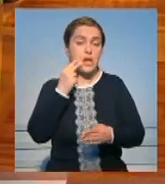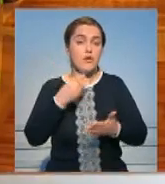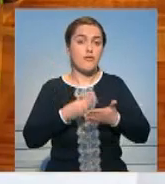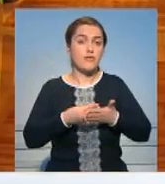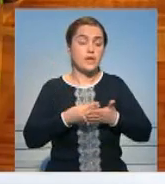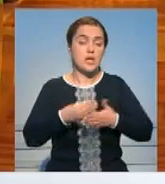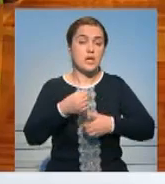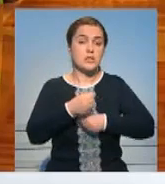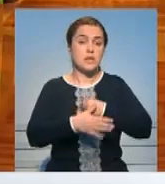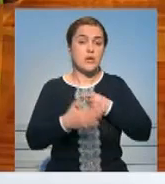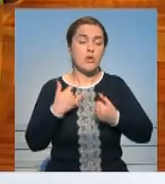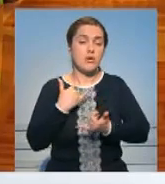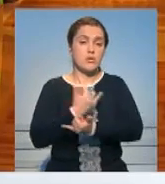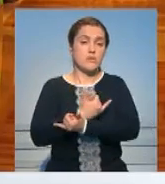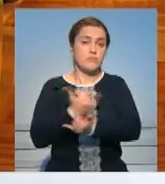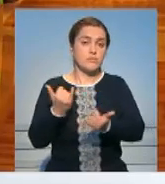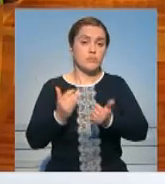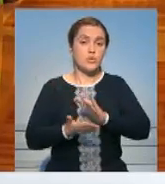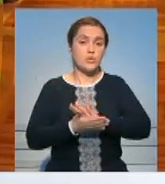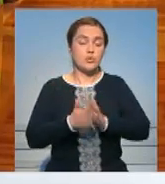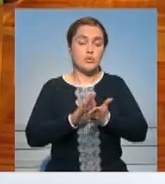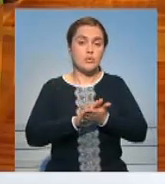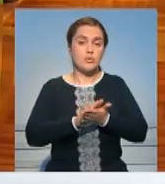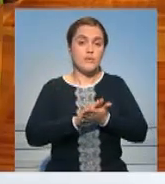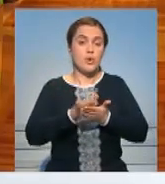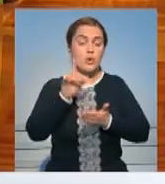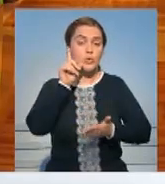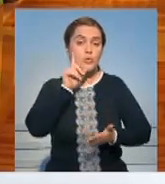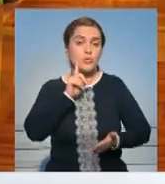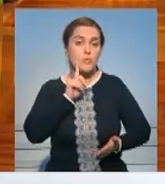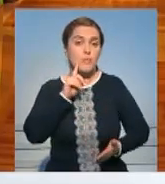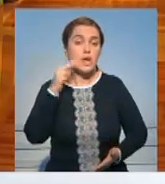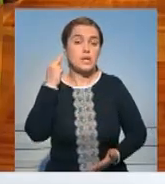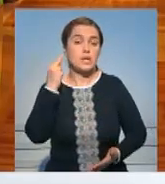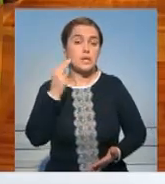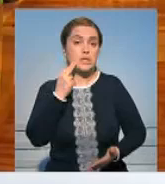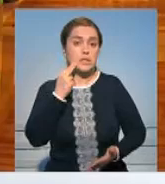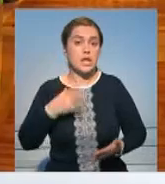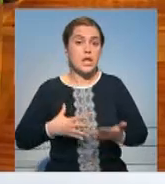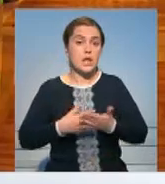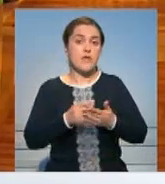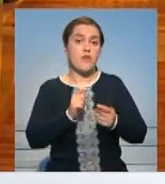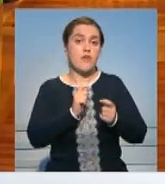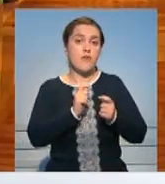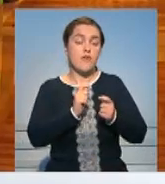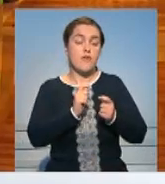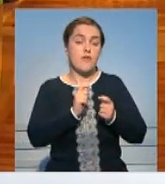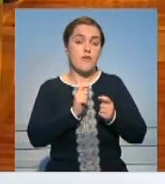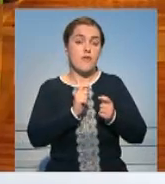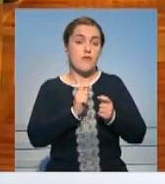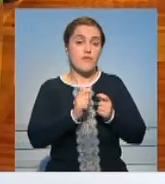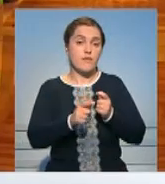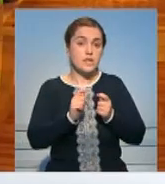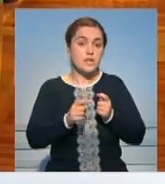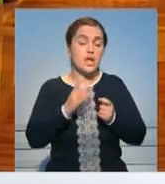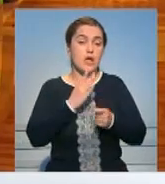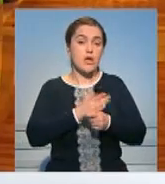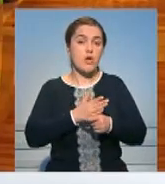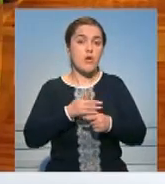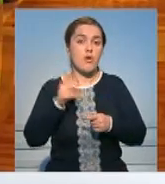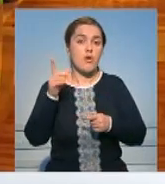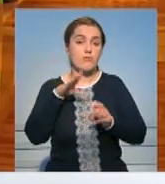создать все условия, которые соответствовали бы лучшей мировой практике. За китайские инвестиции идет борьба во всем мире. Европейские страны,